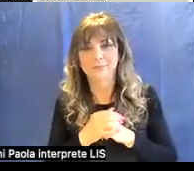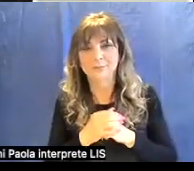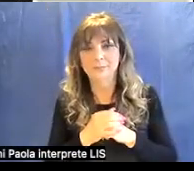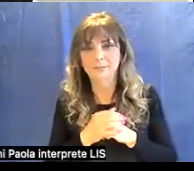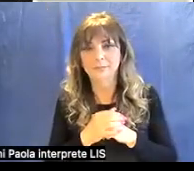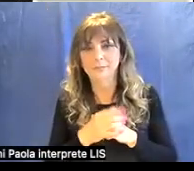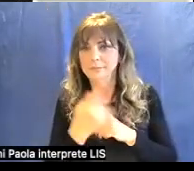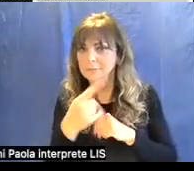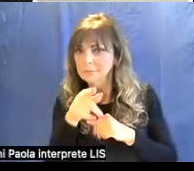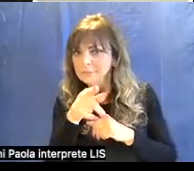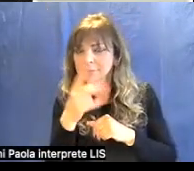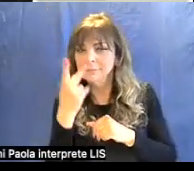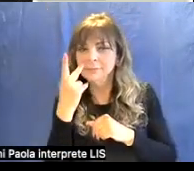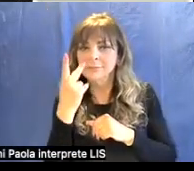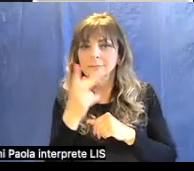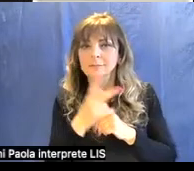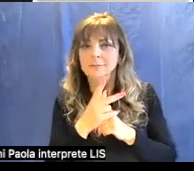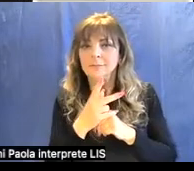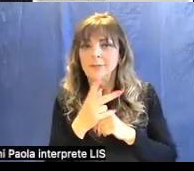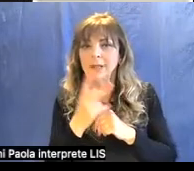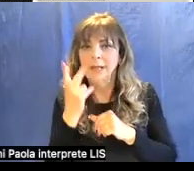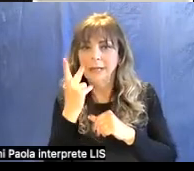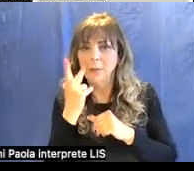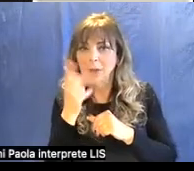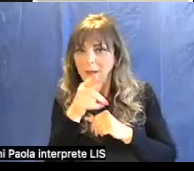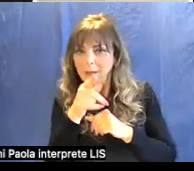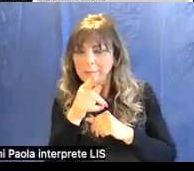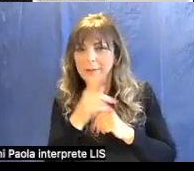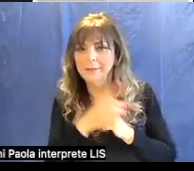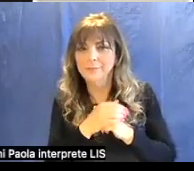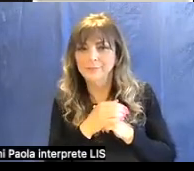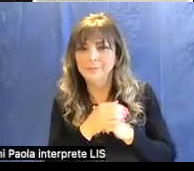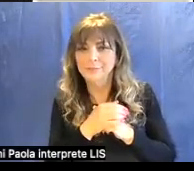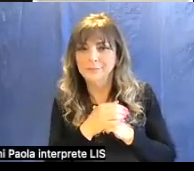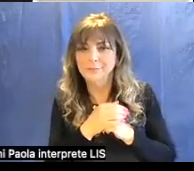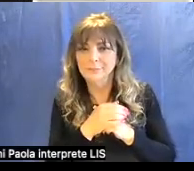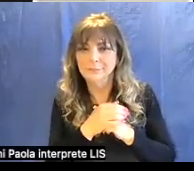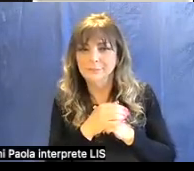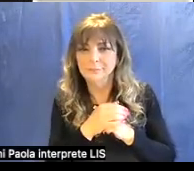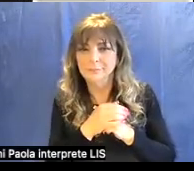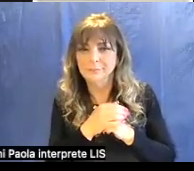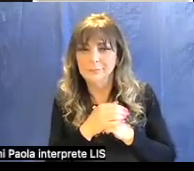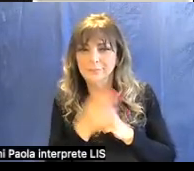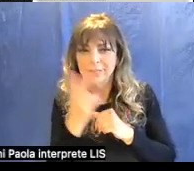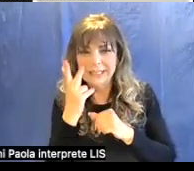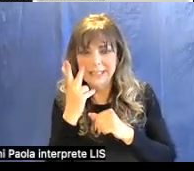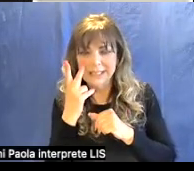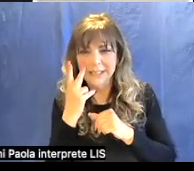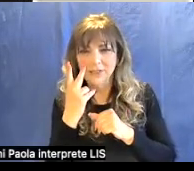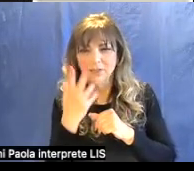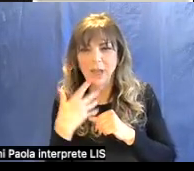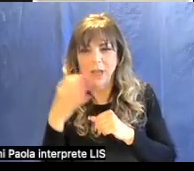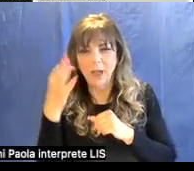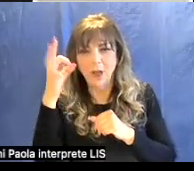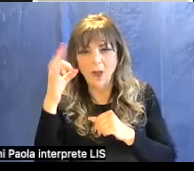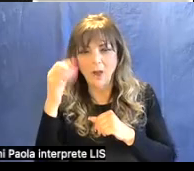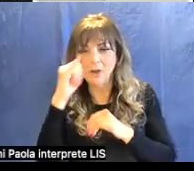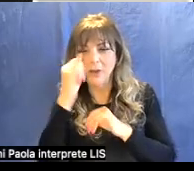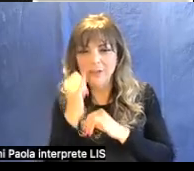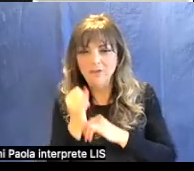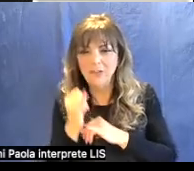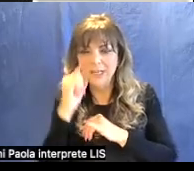ecco per quanto riguarda questa parte qui dove vedete questo oro che è stato inciso